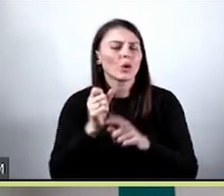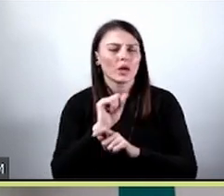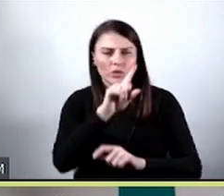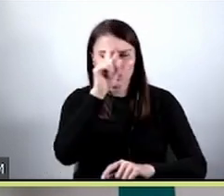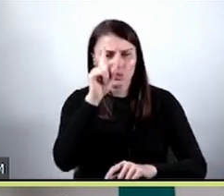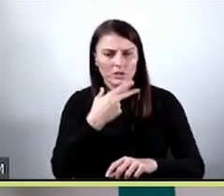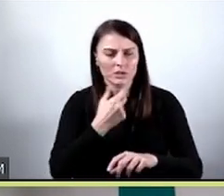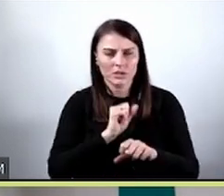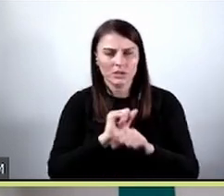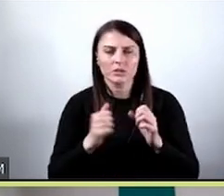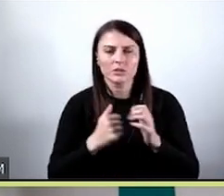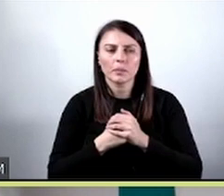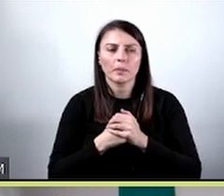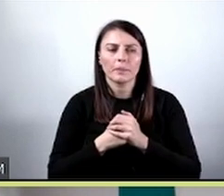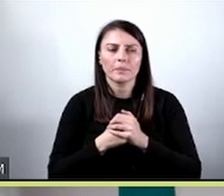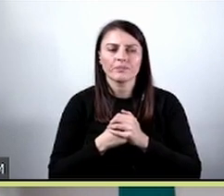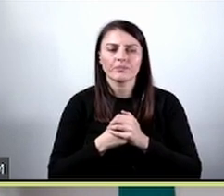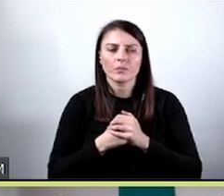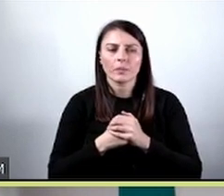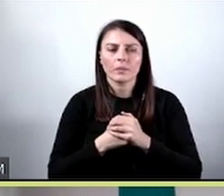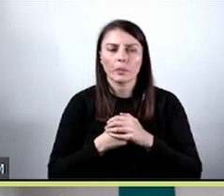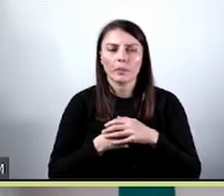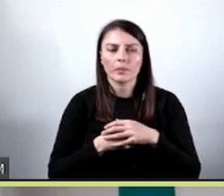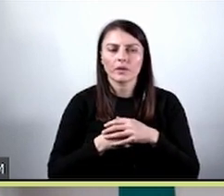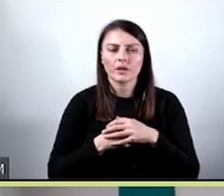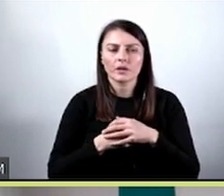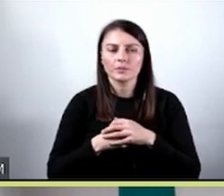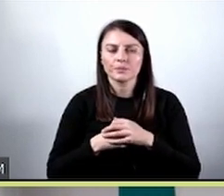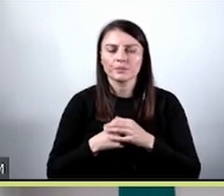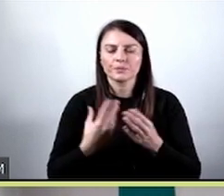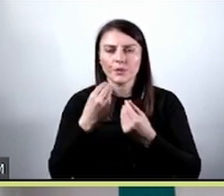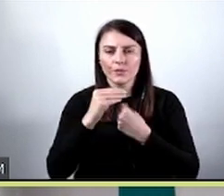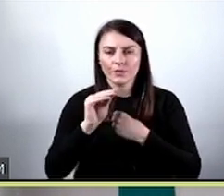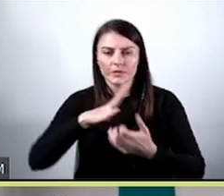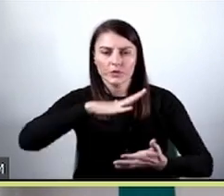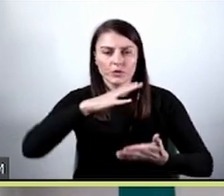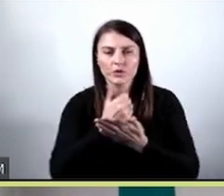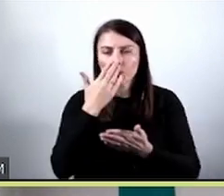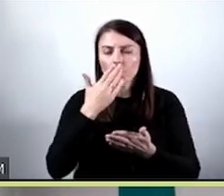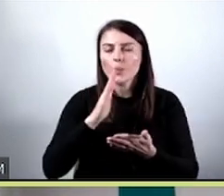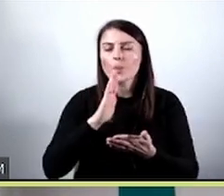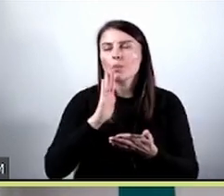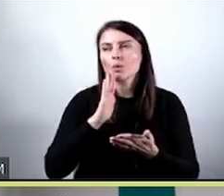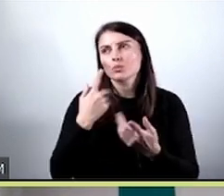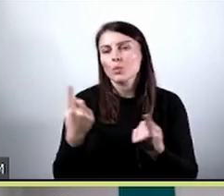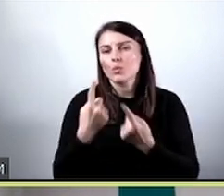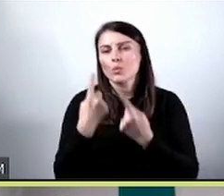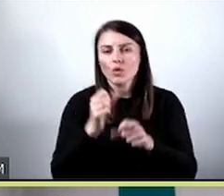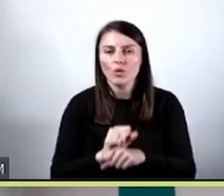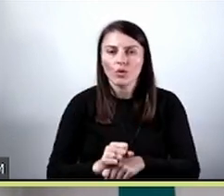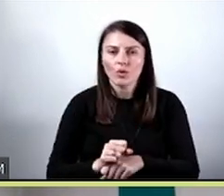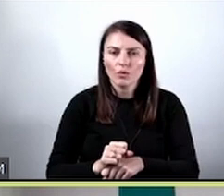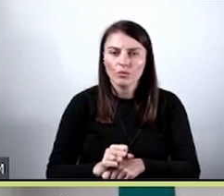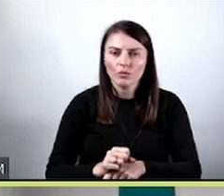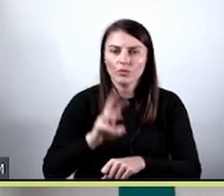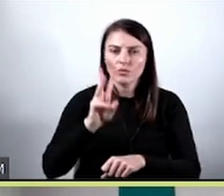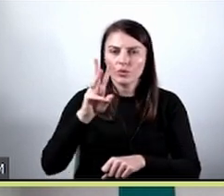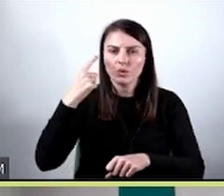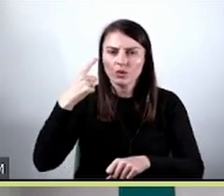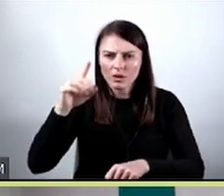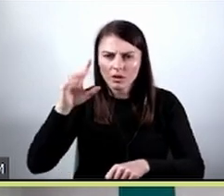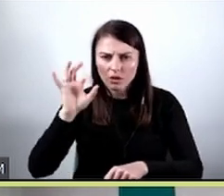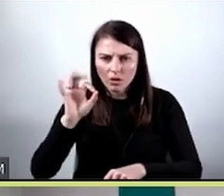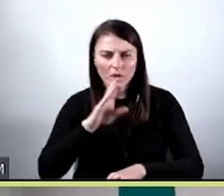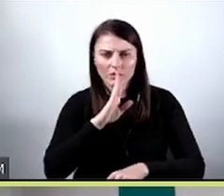coraz większą popularność jest system WDO, który ma 10 razy więcej